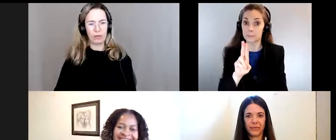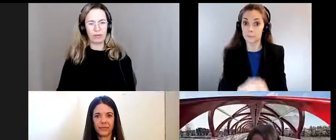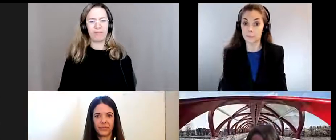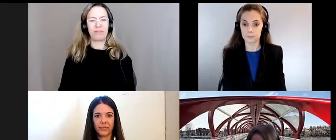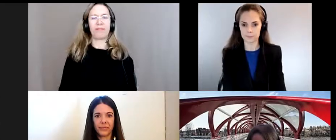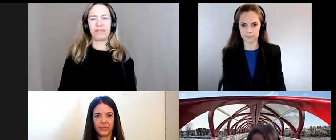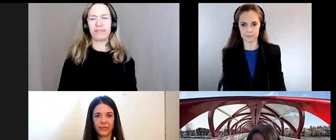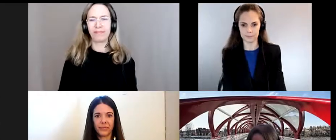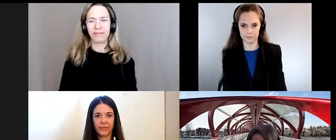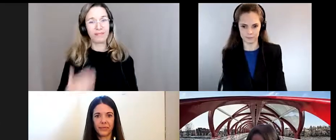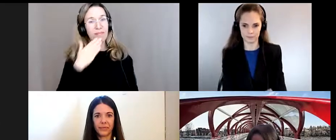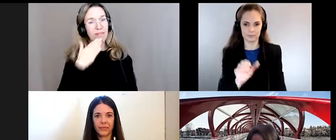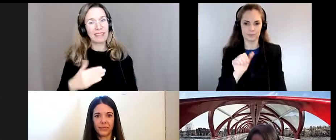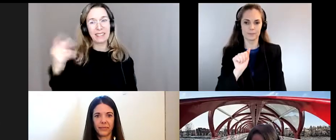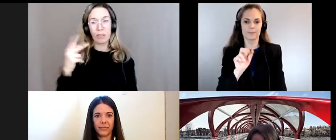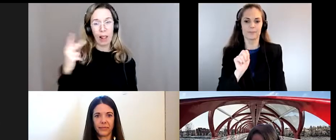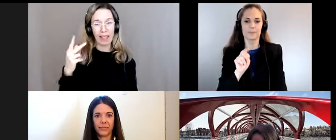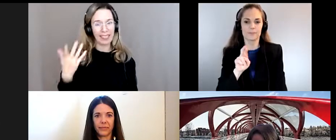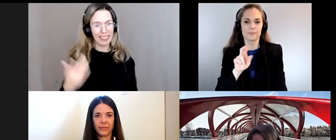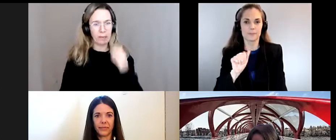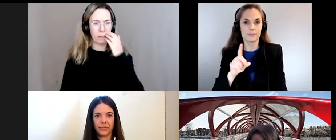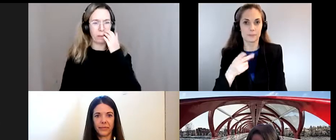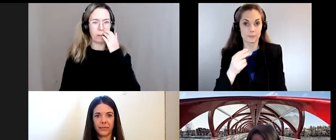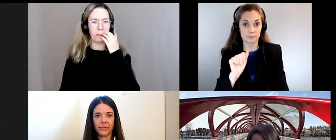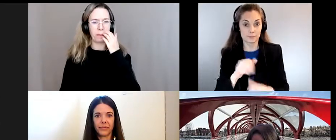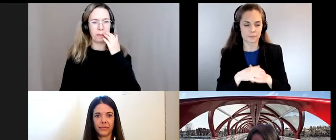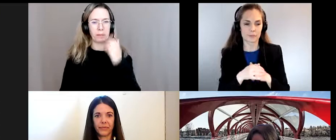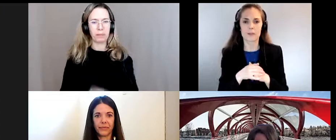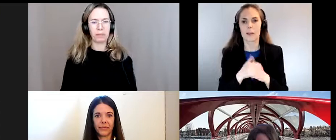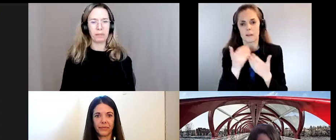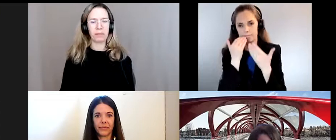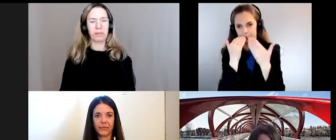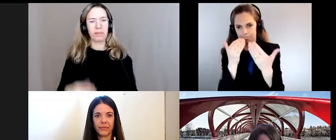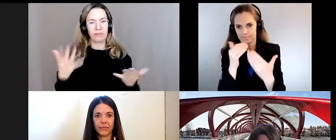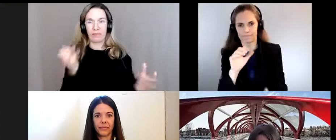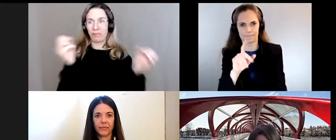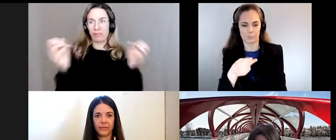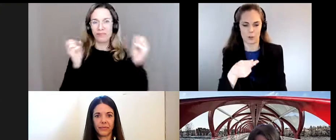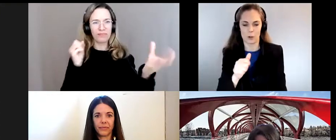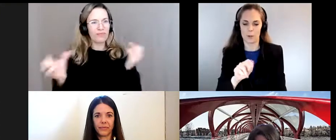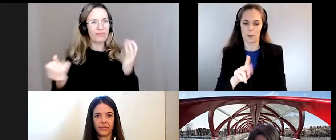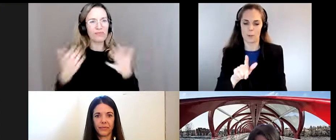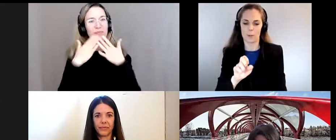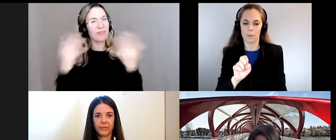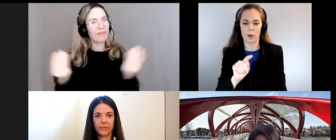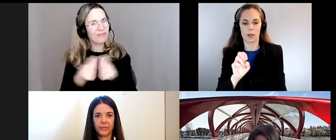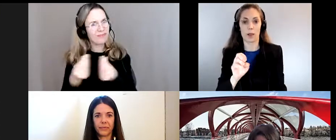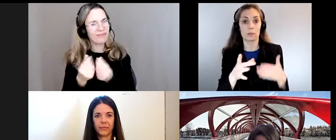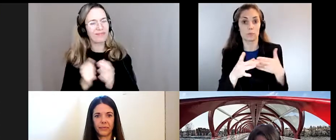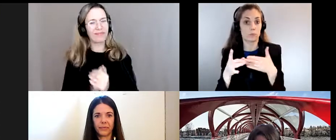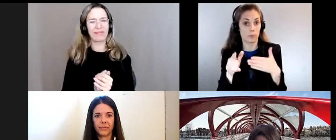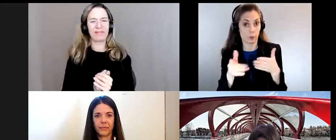very much. Merci à toi, Paulette. Merci d'avoir animé cette conversation. Je vais